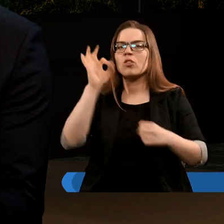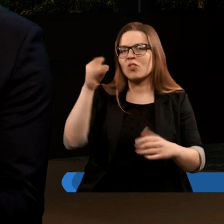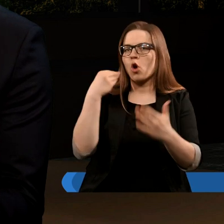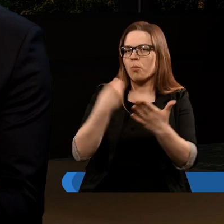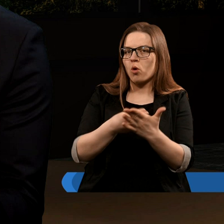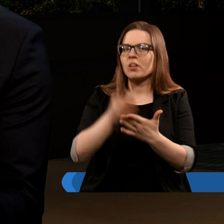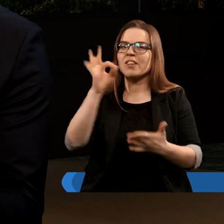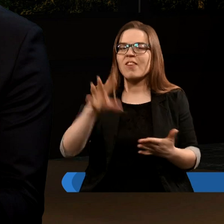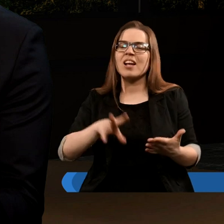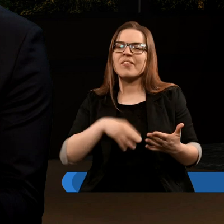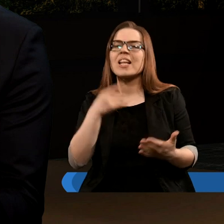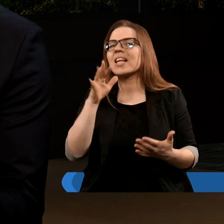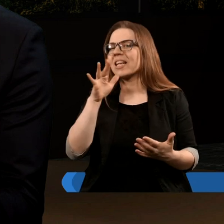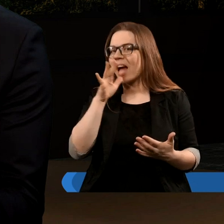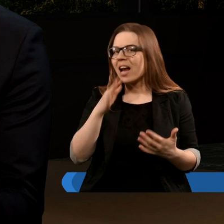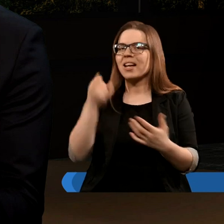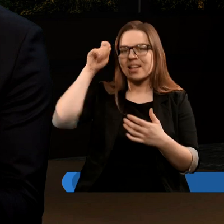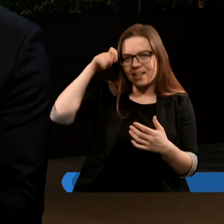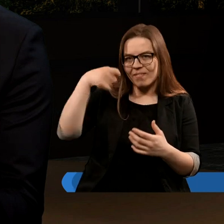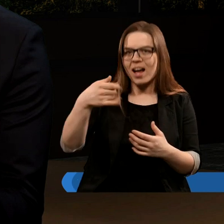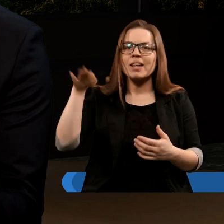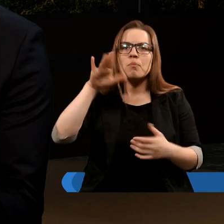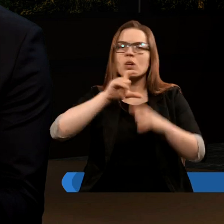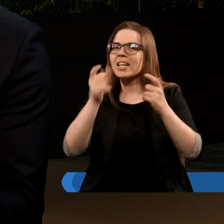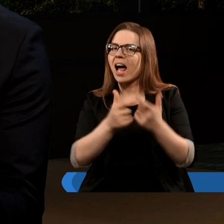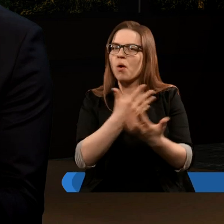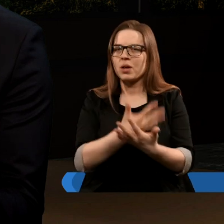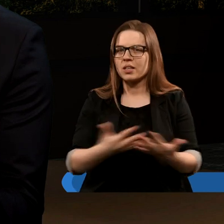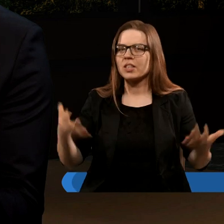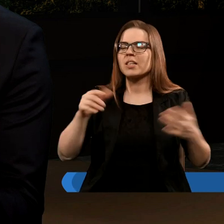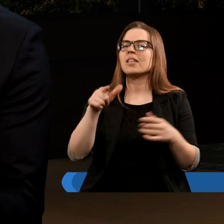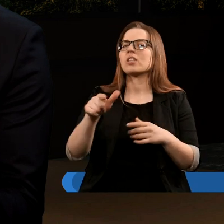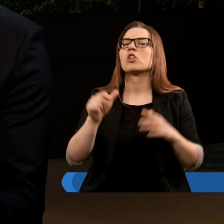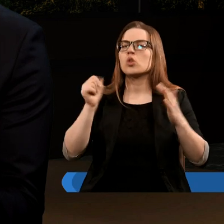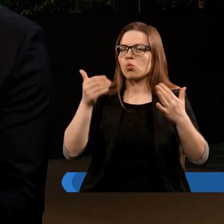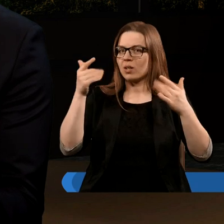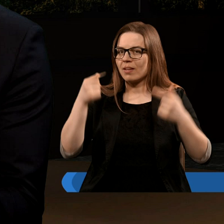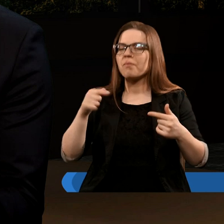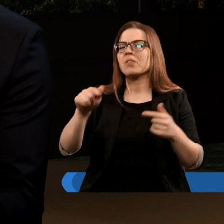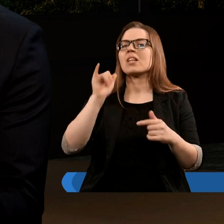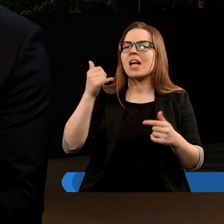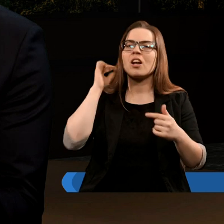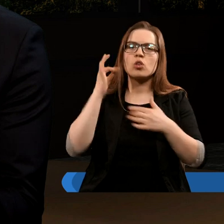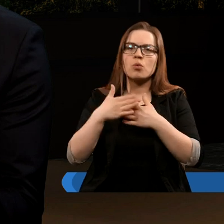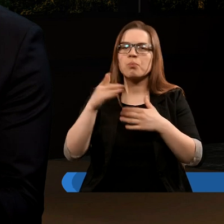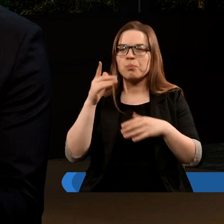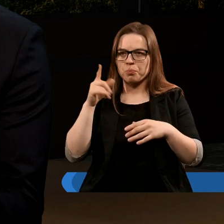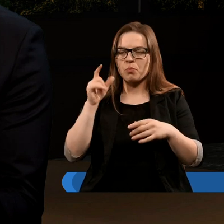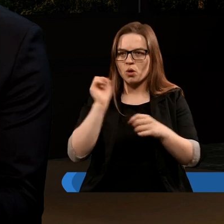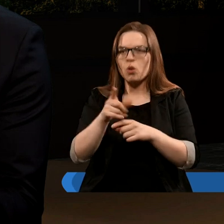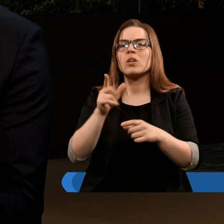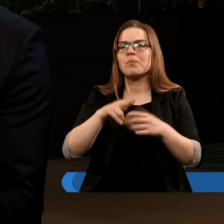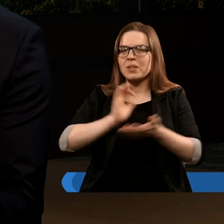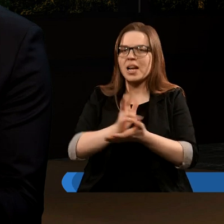odkupicielem Święty Izraela, zwany Bogiem całej ziemi. Jeszcze szósty. Gdyż jak żonę porzuconą i